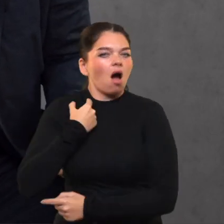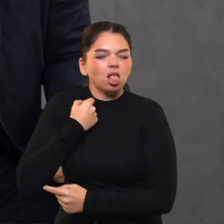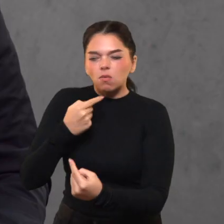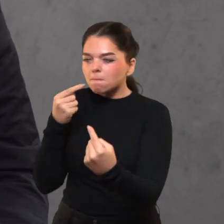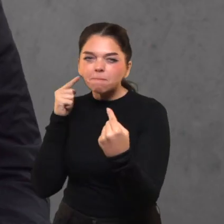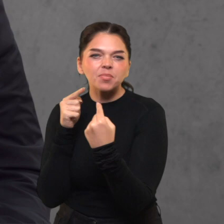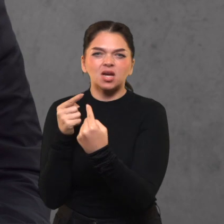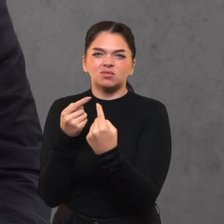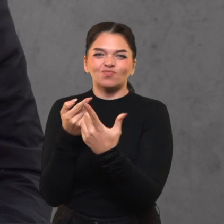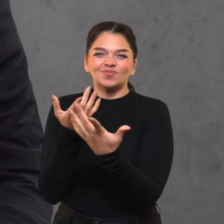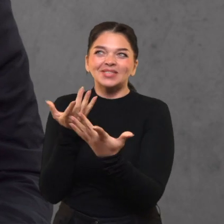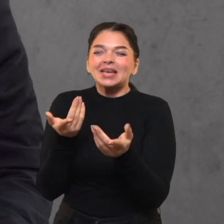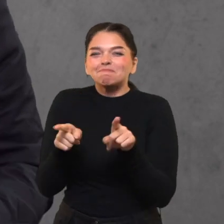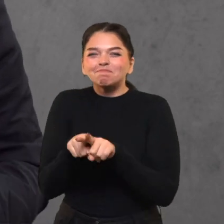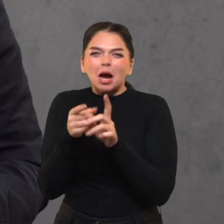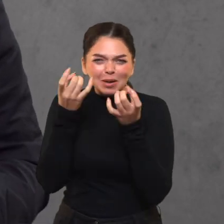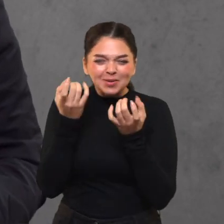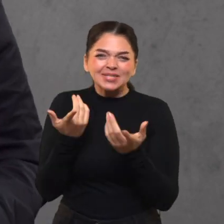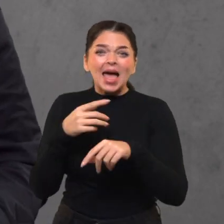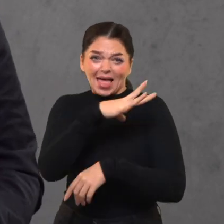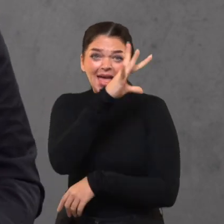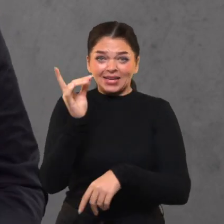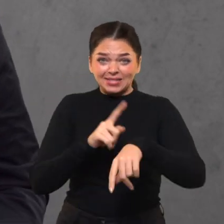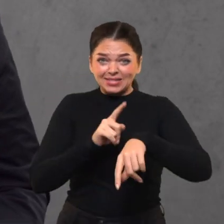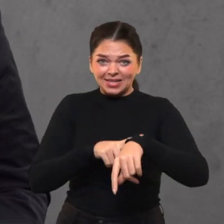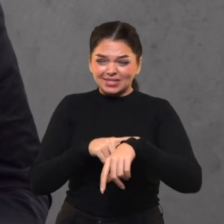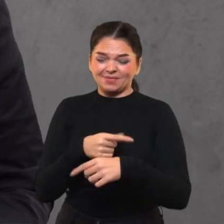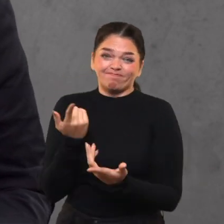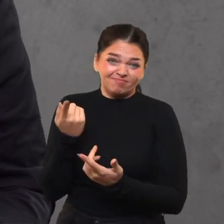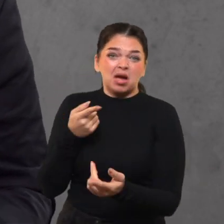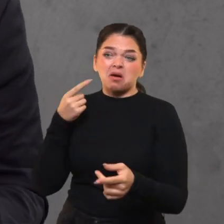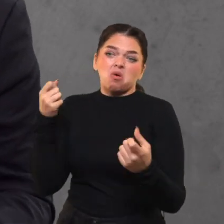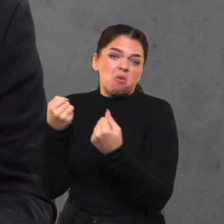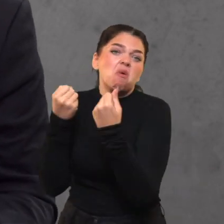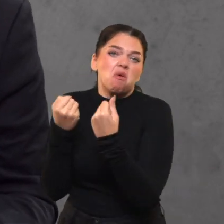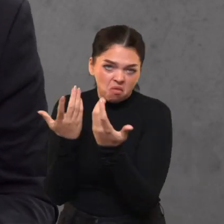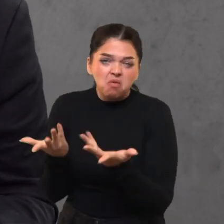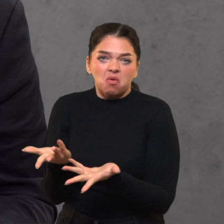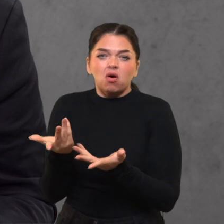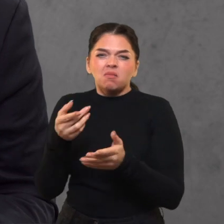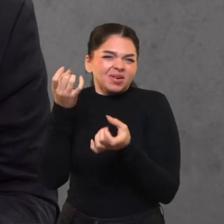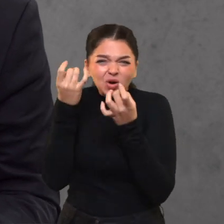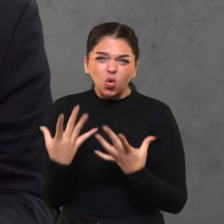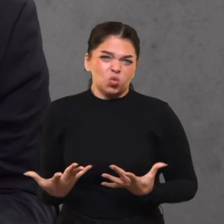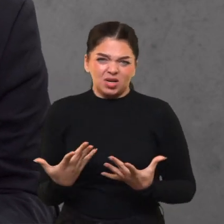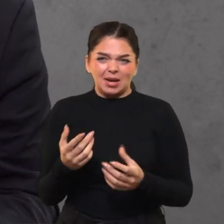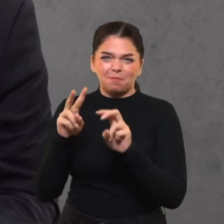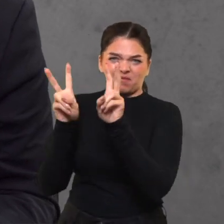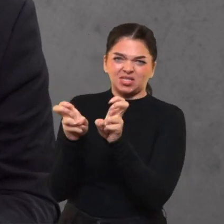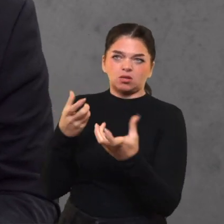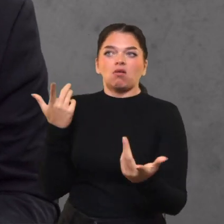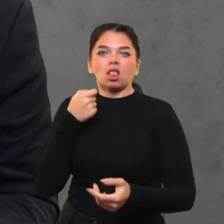alkoholį. Gal net ir su... Čia, na, sovietme čia. Tokia klijuojama etikėte su primityvinama. Nors